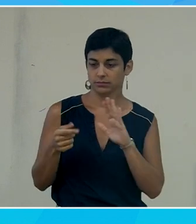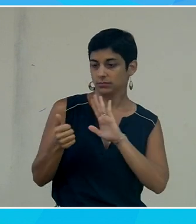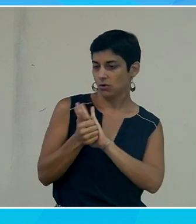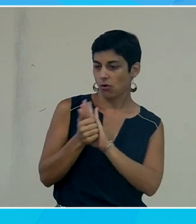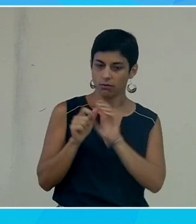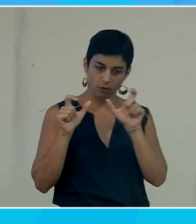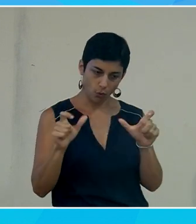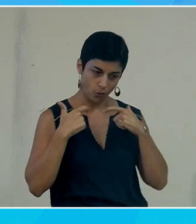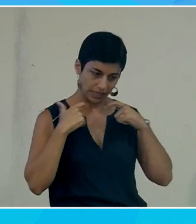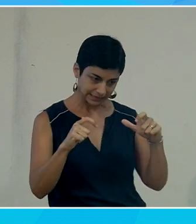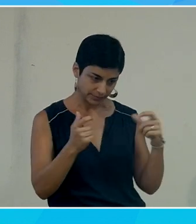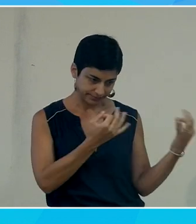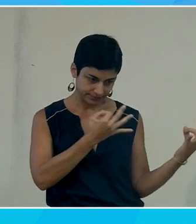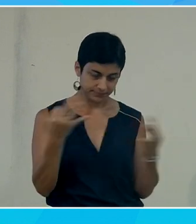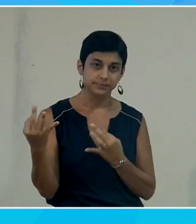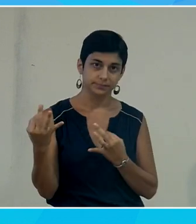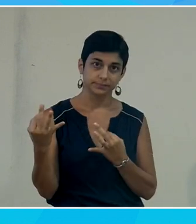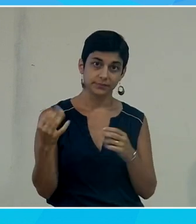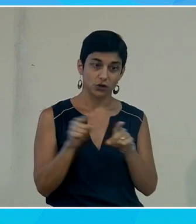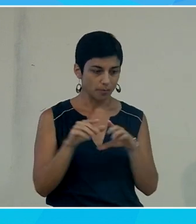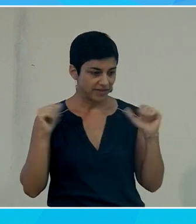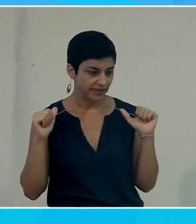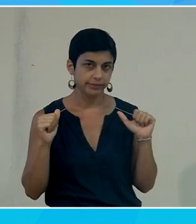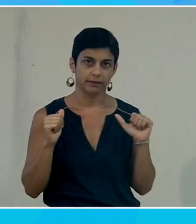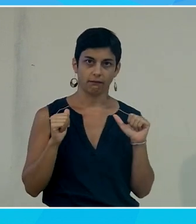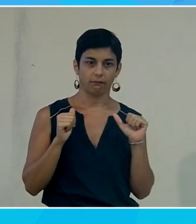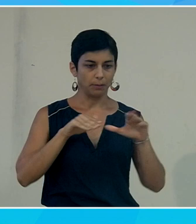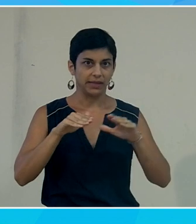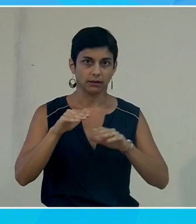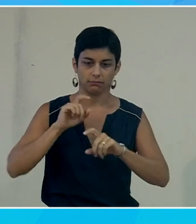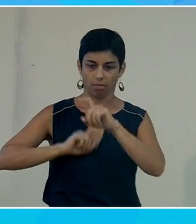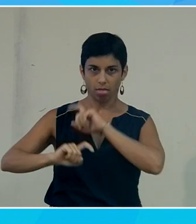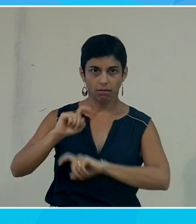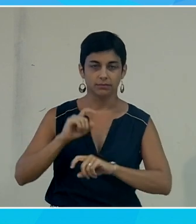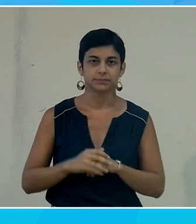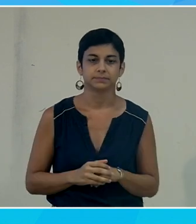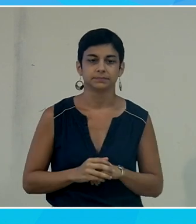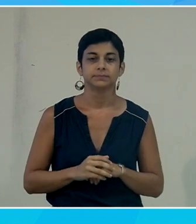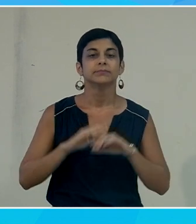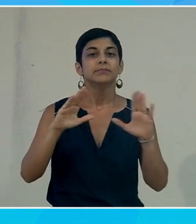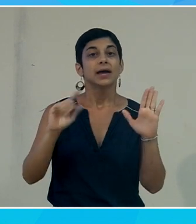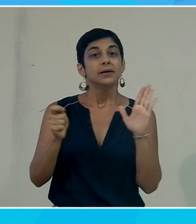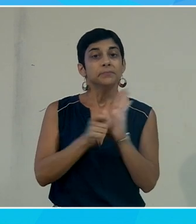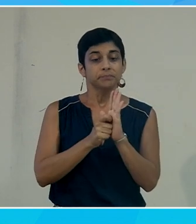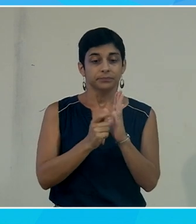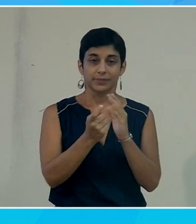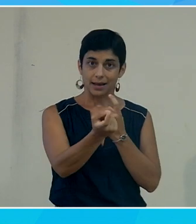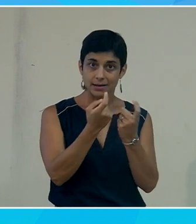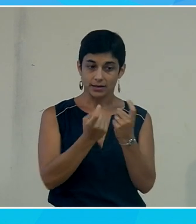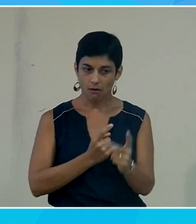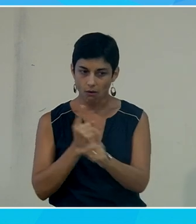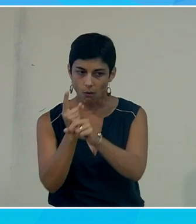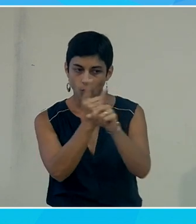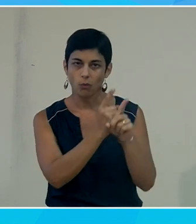vérifier l'accessibilité, de s'assurer qu'on ne génère pas de régression dans les outils. Par contre, quand on va rencontrer nos clients, on s'aperçoit qu